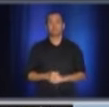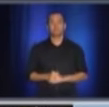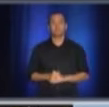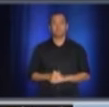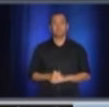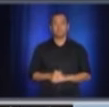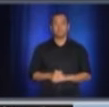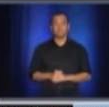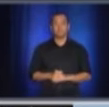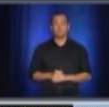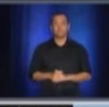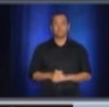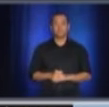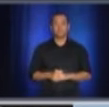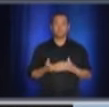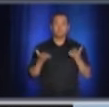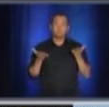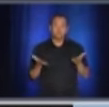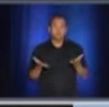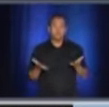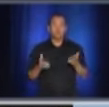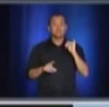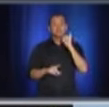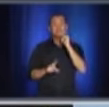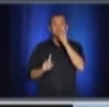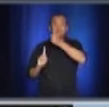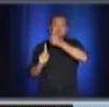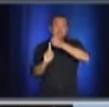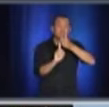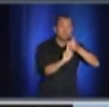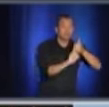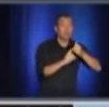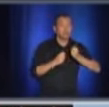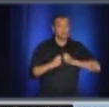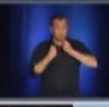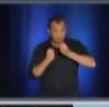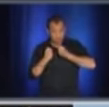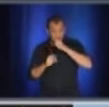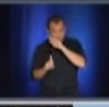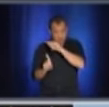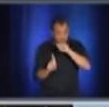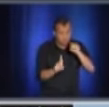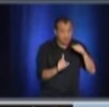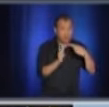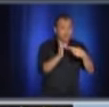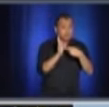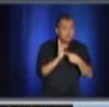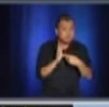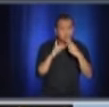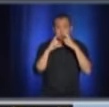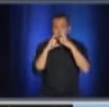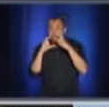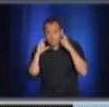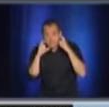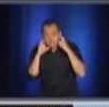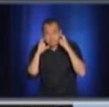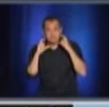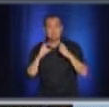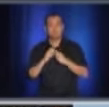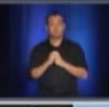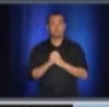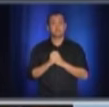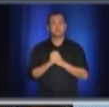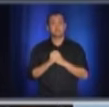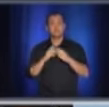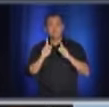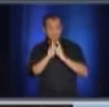c'est un effort qui peut être fait par chacun d'entre vous, de donner l'exemple, de porter le masque, de faire la distanciation,